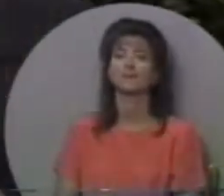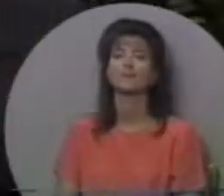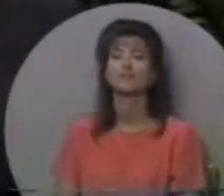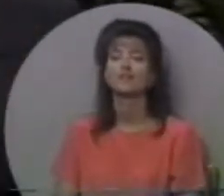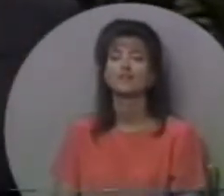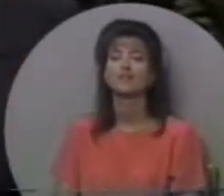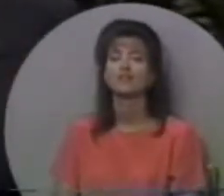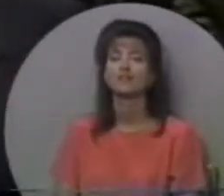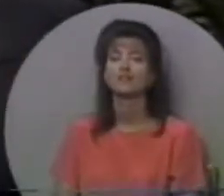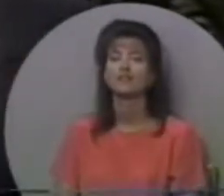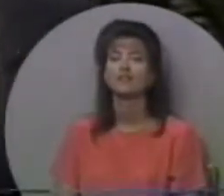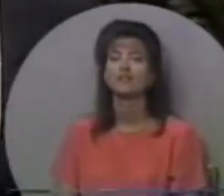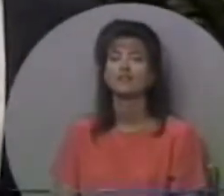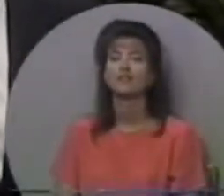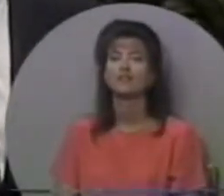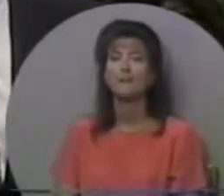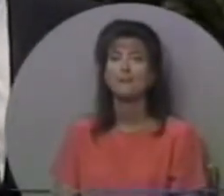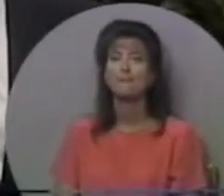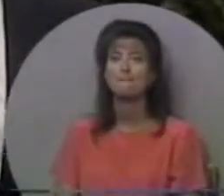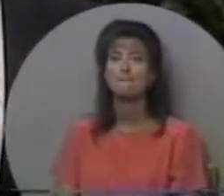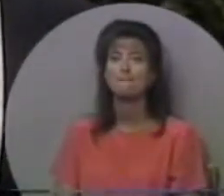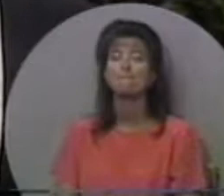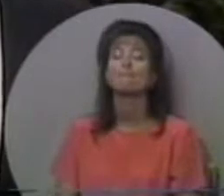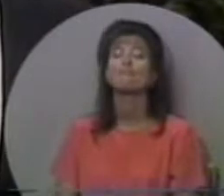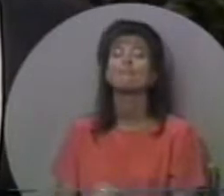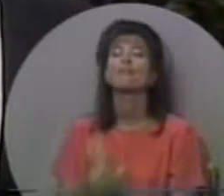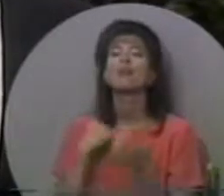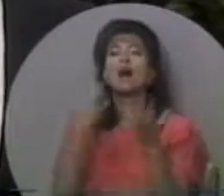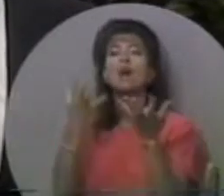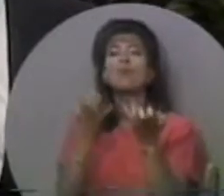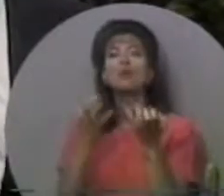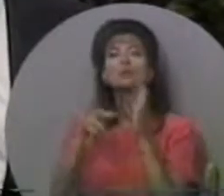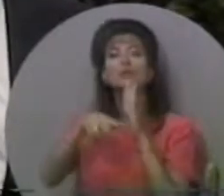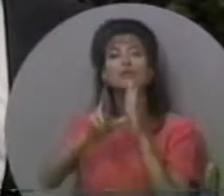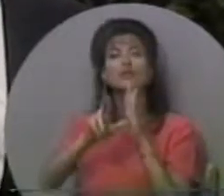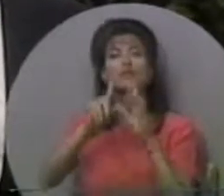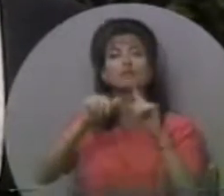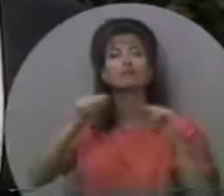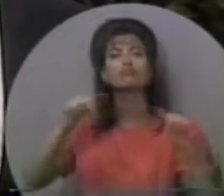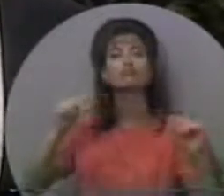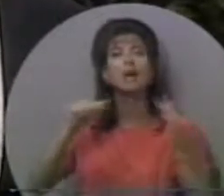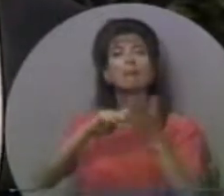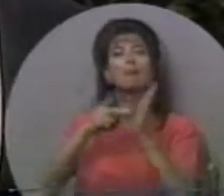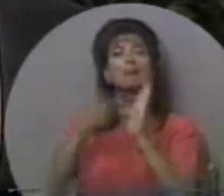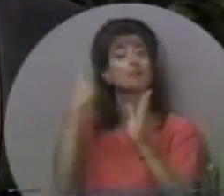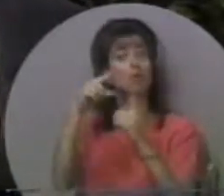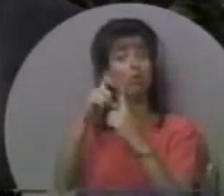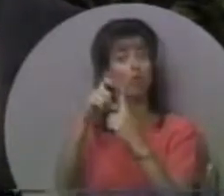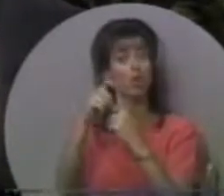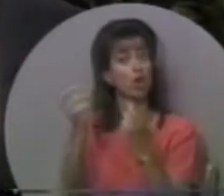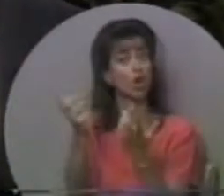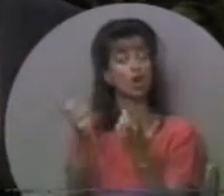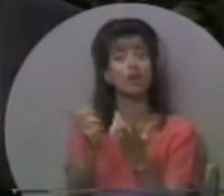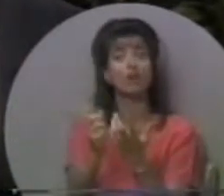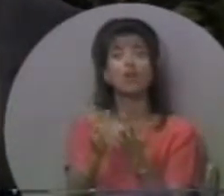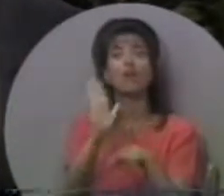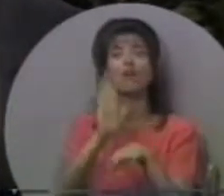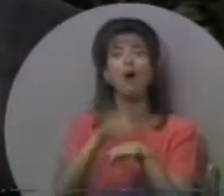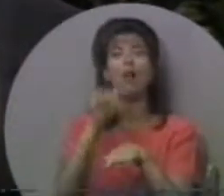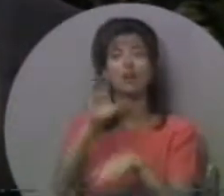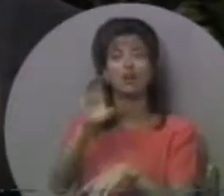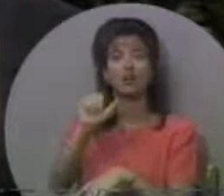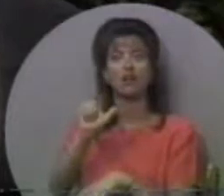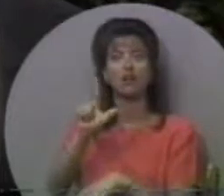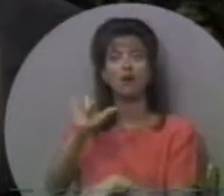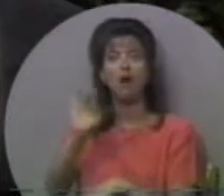Я хочу поговорити про різні значення слова «поклик».